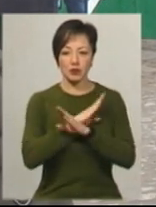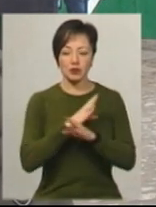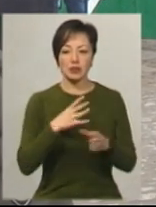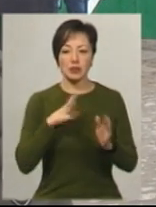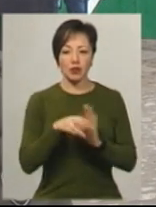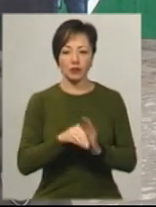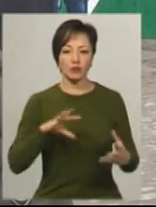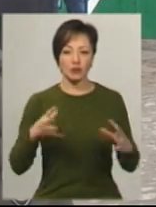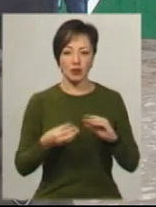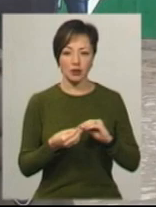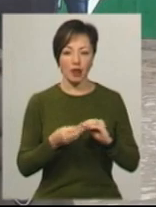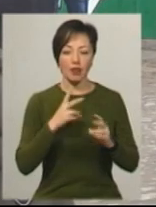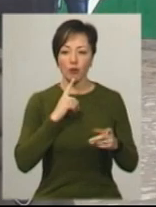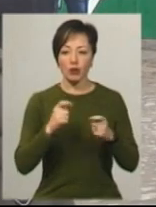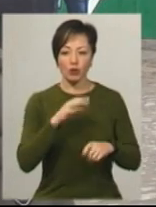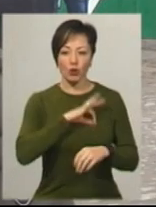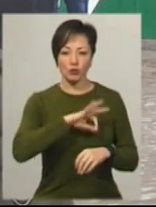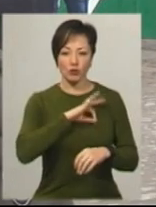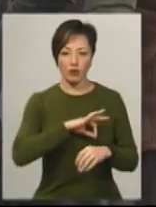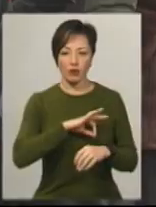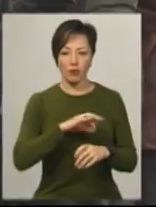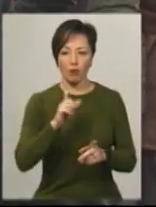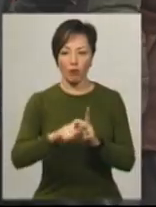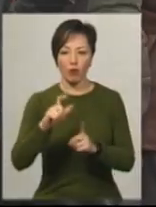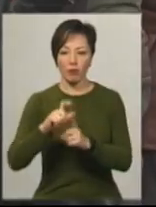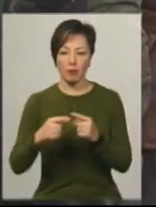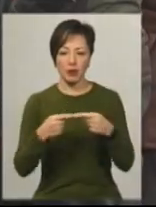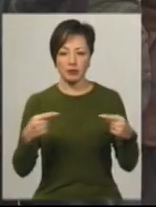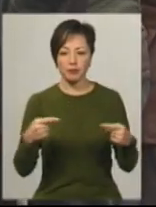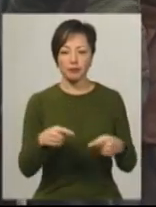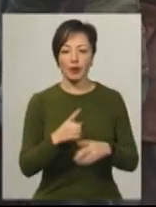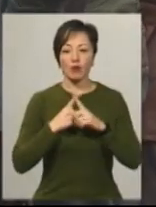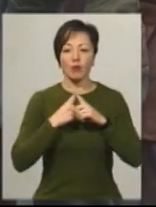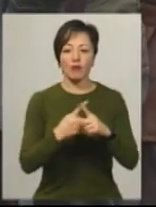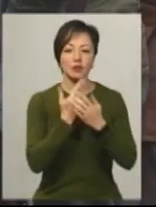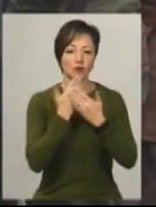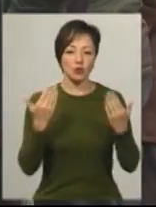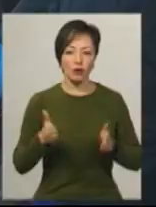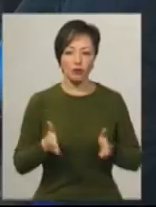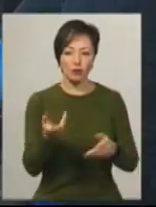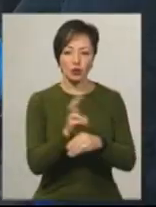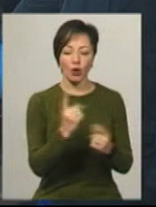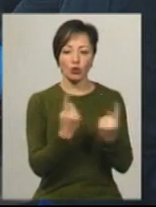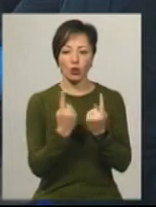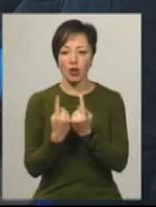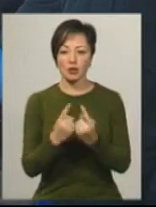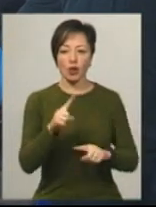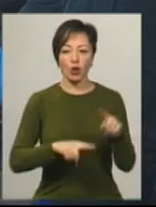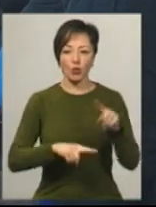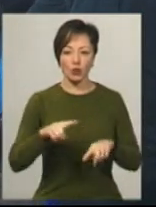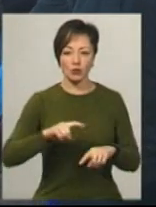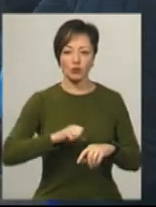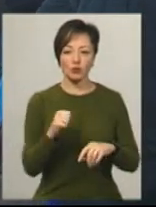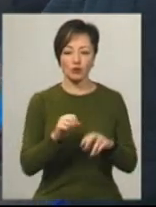він загинув внаслідок небережного користування боєприпасом. Провести востанню путь військовослужбовця прийшли однокласники, родичі, побратими та